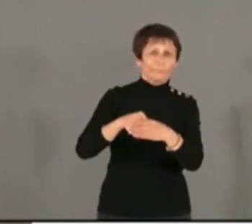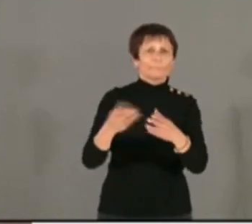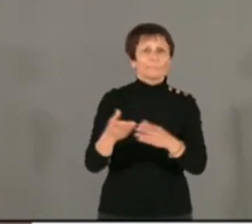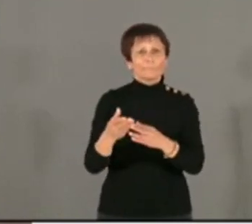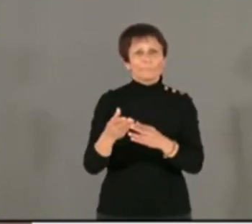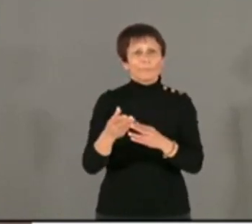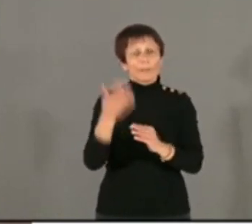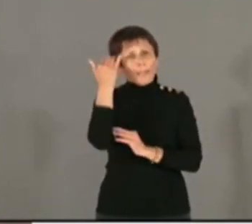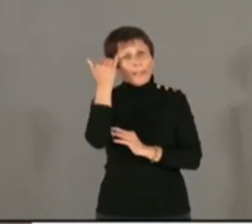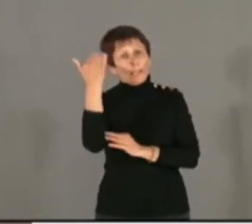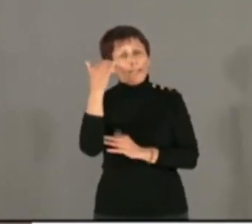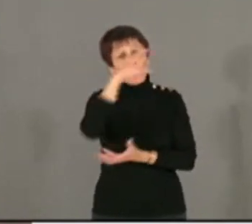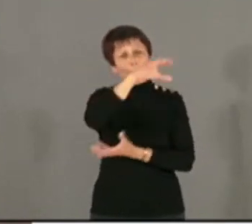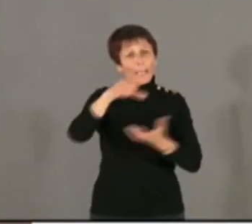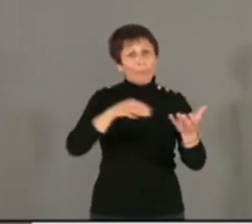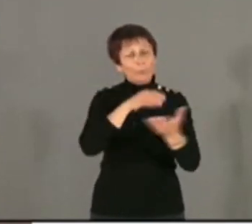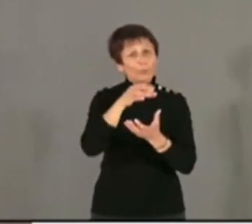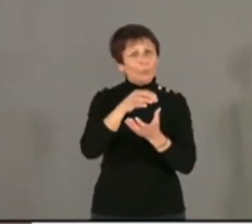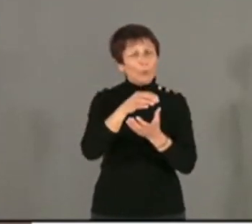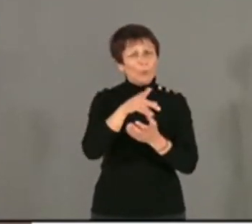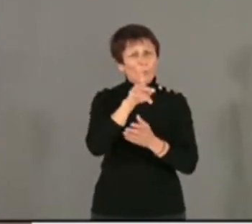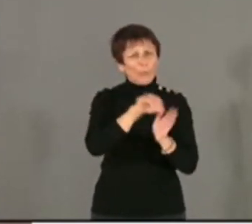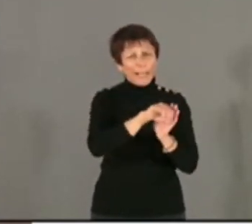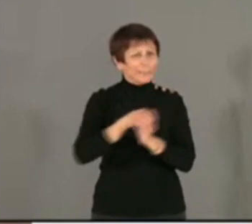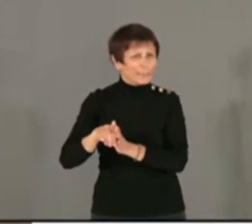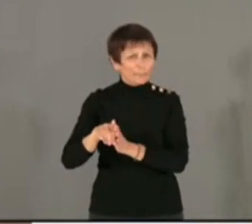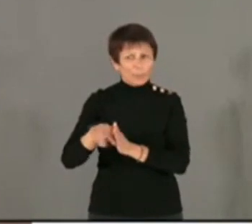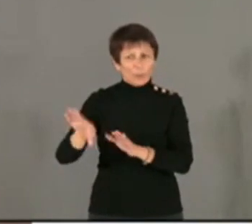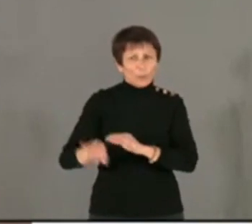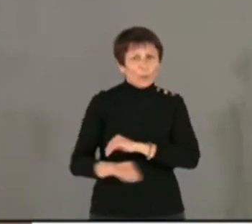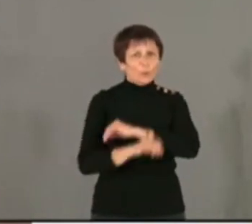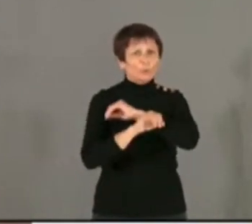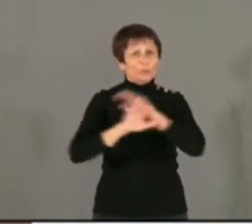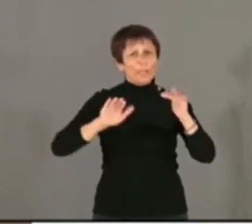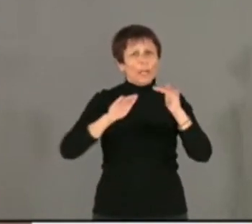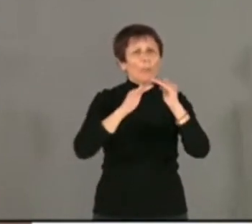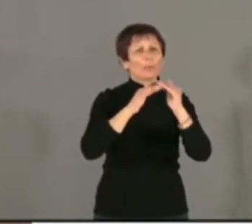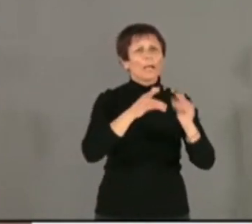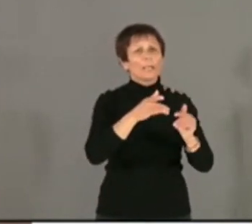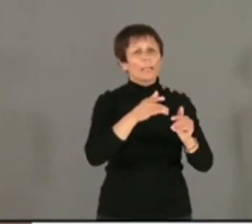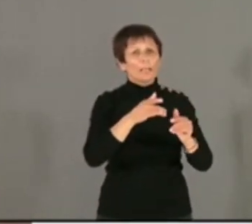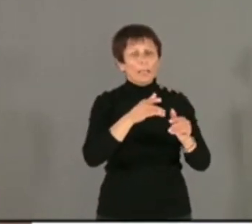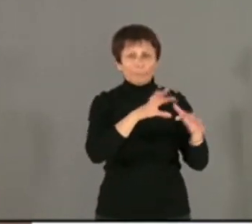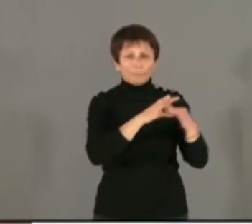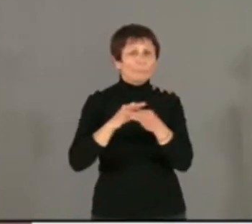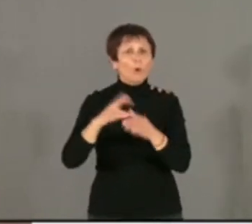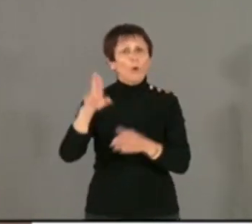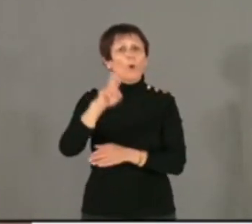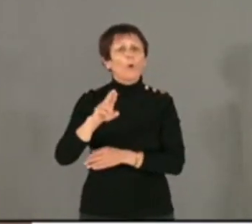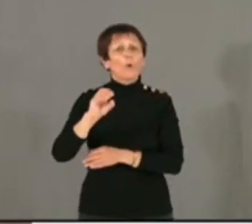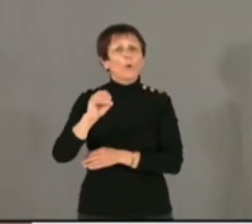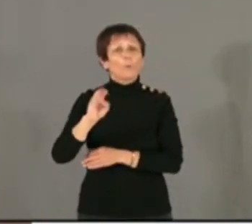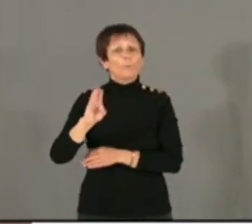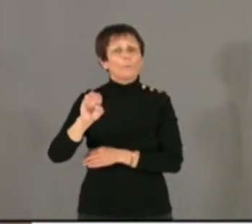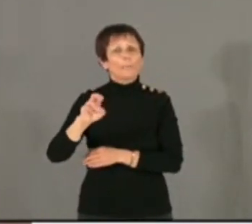embrassé des idées révolutionnaires et les plus extrémistes, puisqu'il a soutenu les montagnards, donc le parti robespierriste. Il a